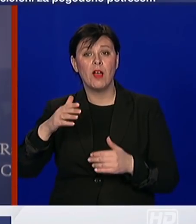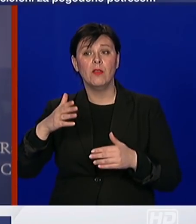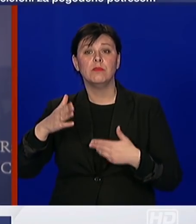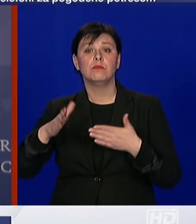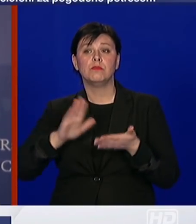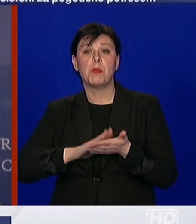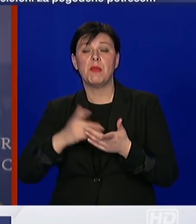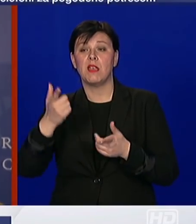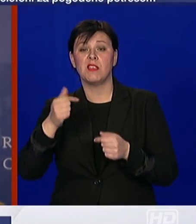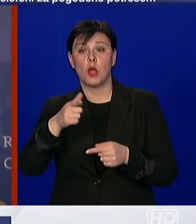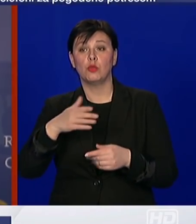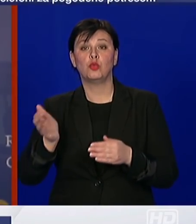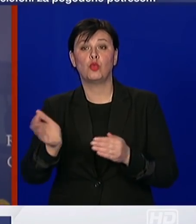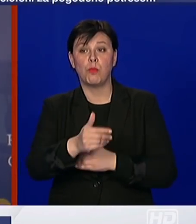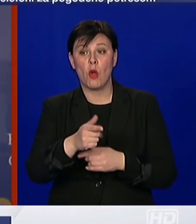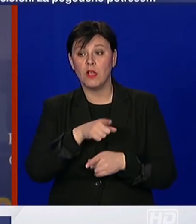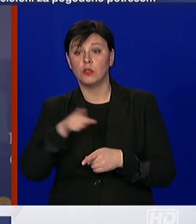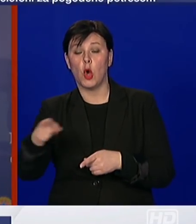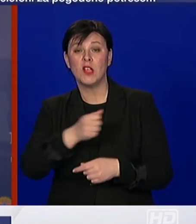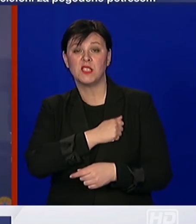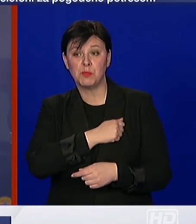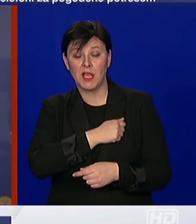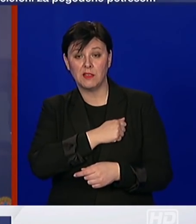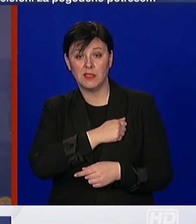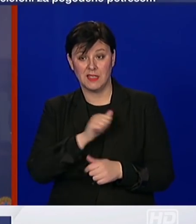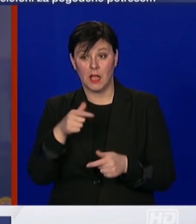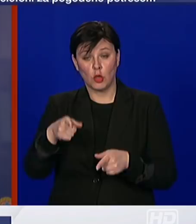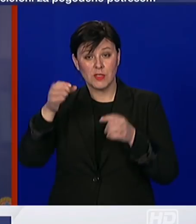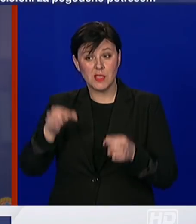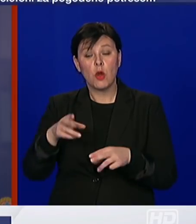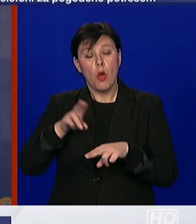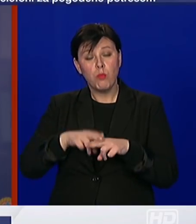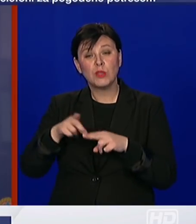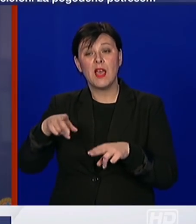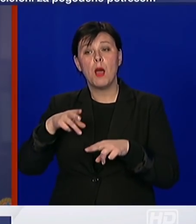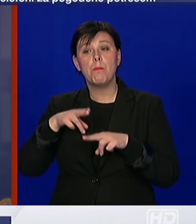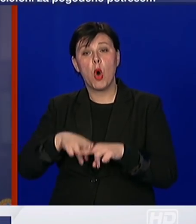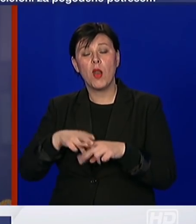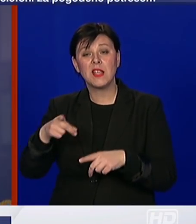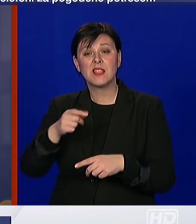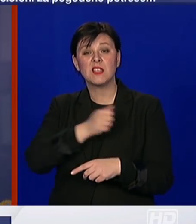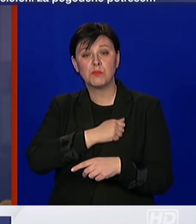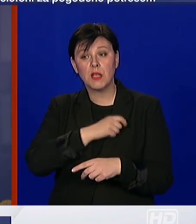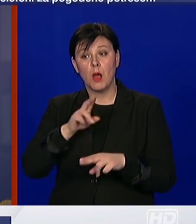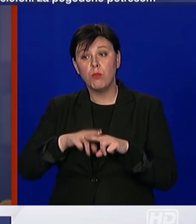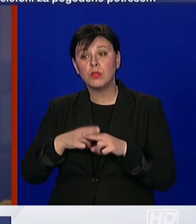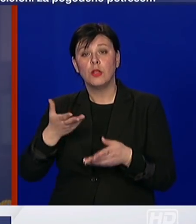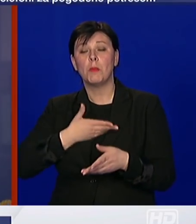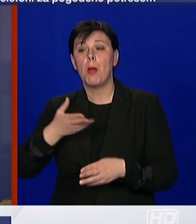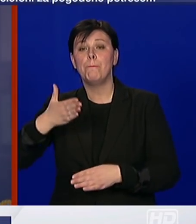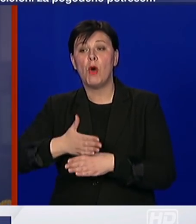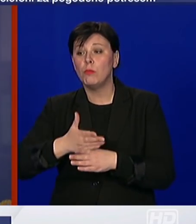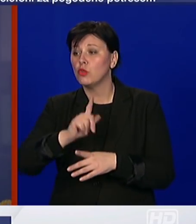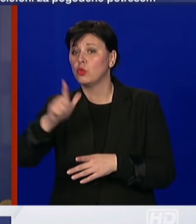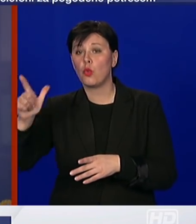gotovo od Splita i hoće li u Splitskoj bolnici stići pomoć možda iz drugih bolnica okolnih timova?